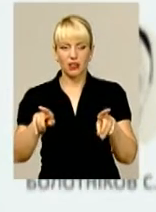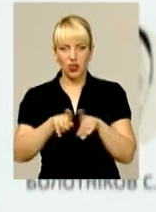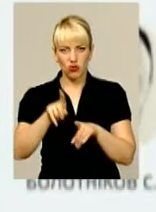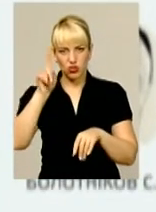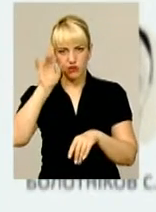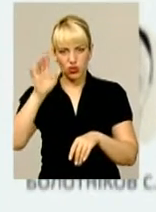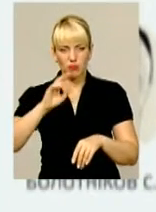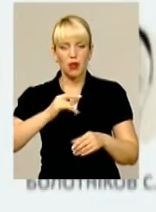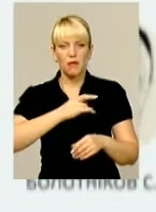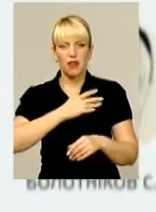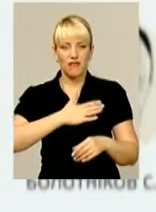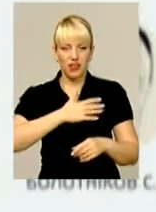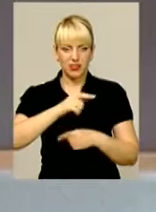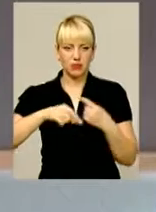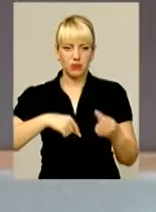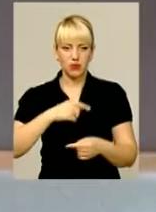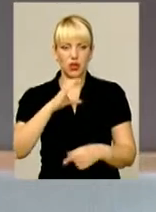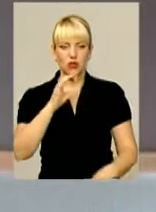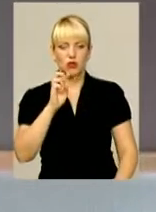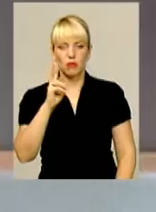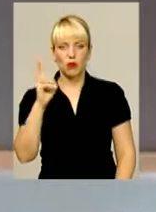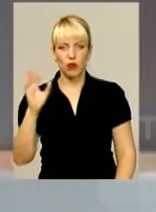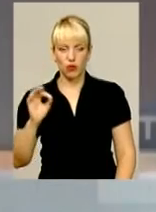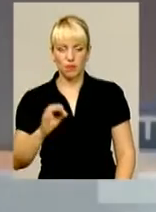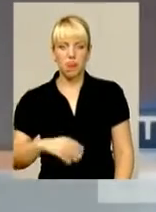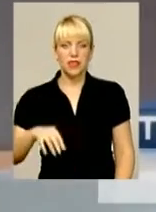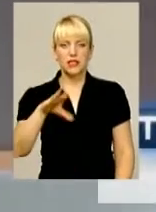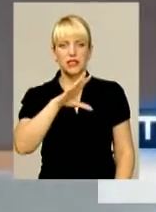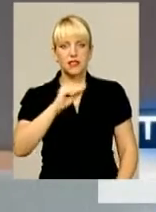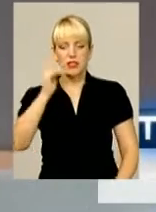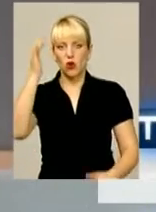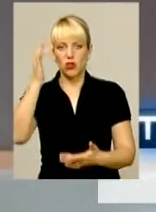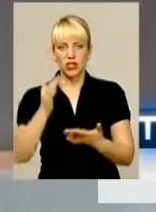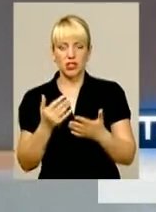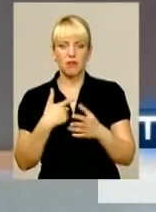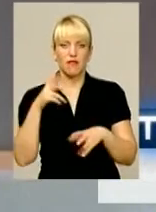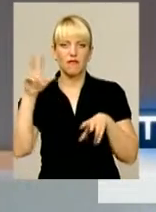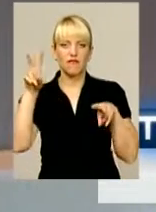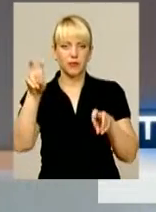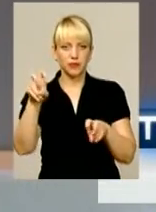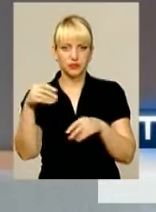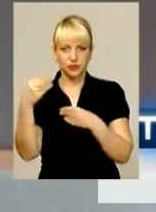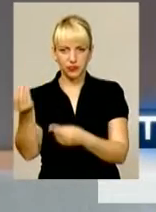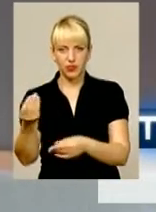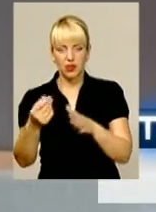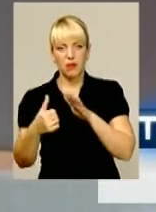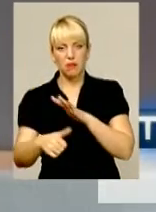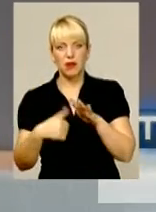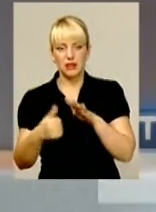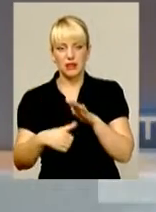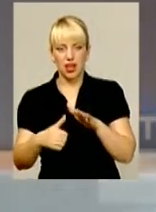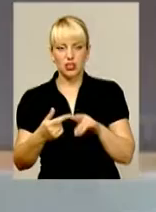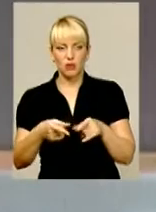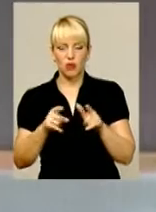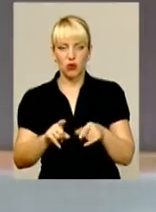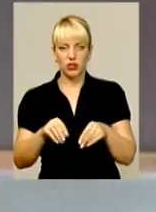приватний підприємець Анатолій Супко. Зі всього рейтингу ми їх називаємо безхаченків. Він погодився дати коментар